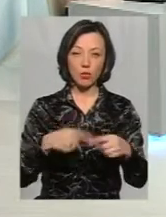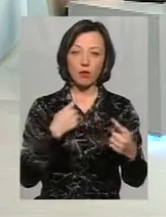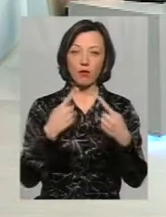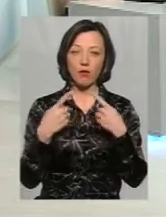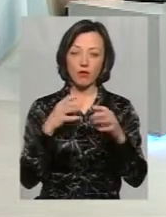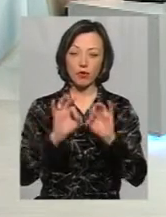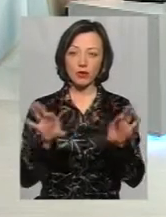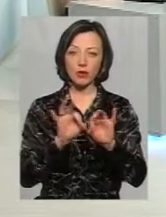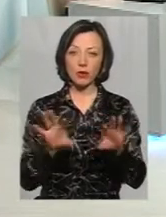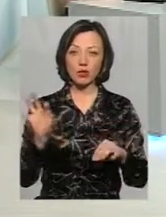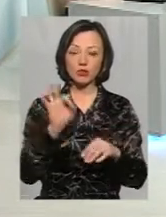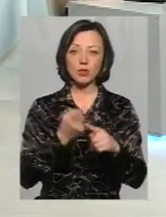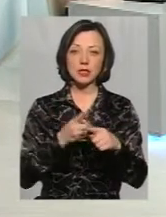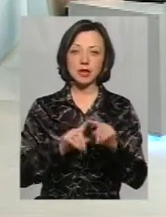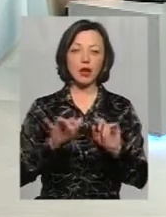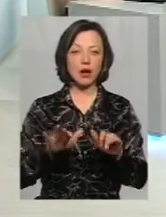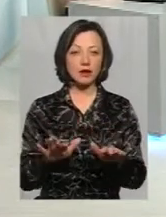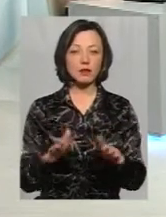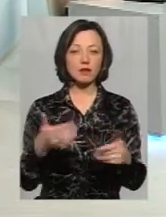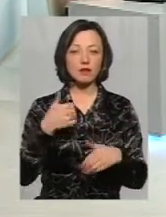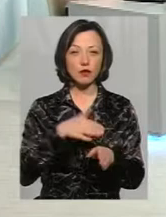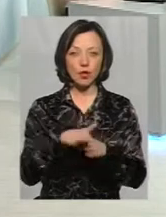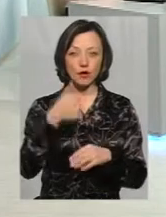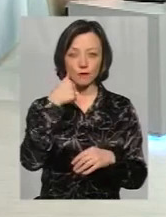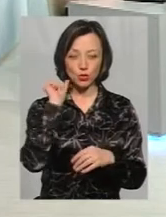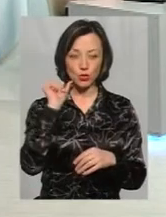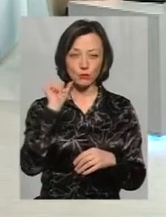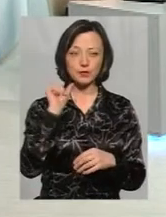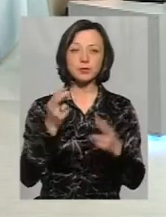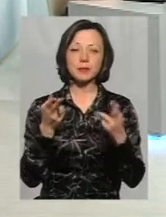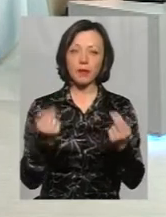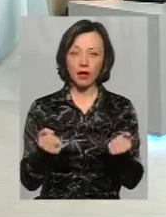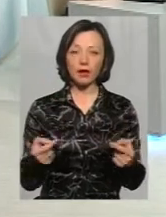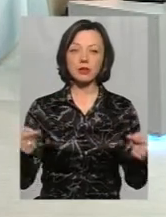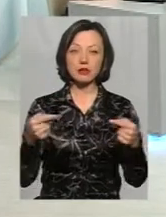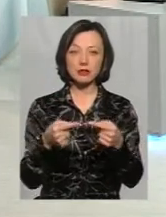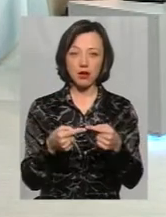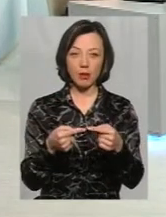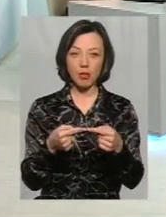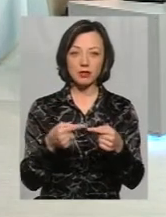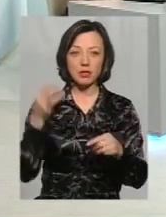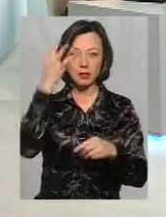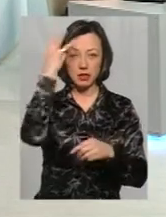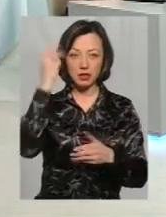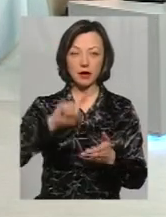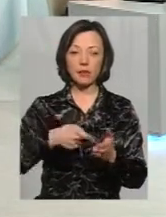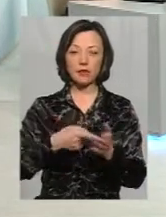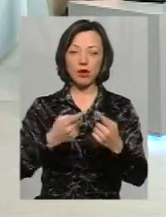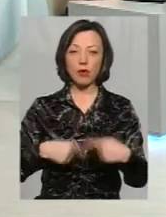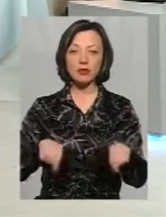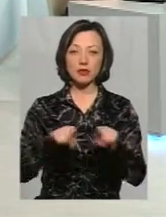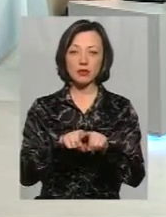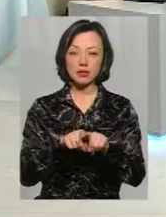боку коментар до тієї акції, що відбулася вчора. Так, саме Хмельницька міська організація